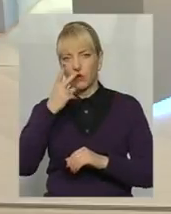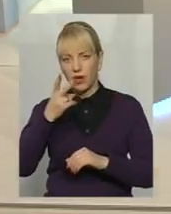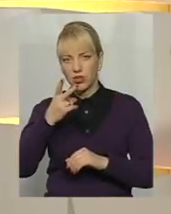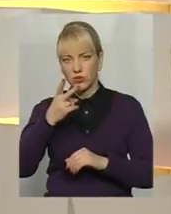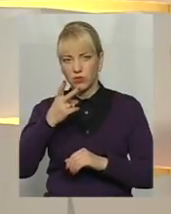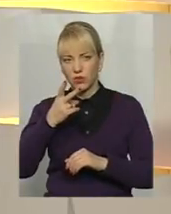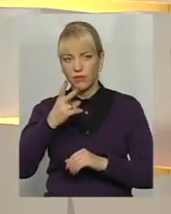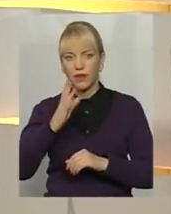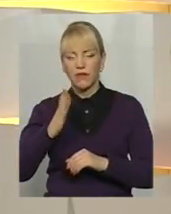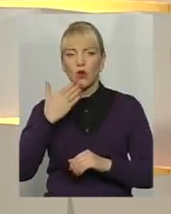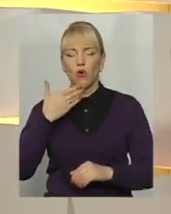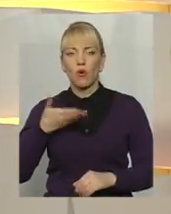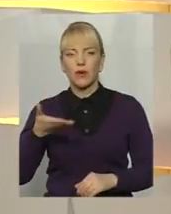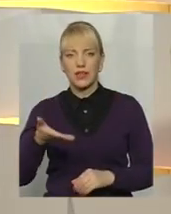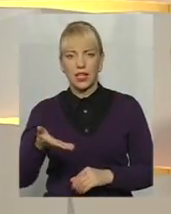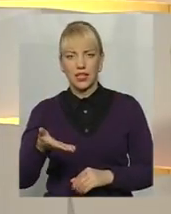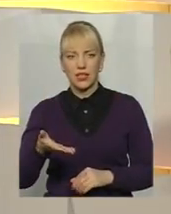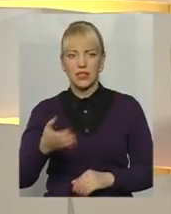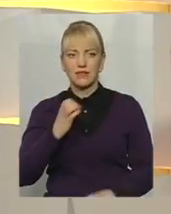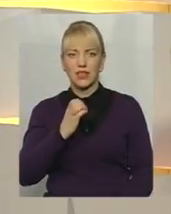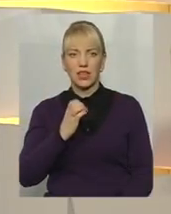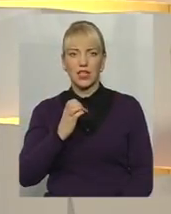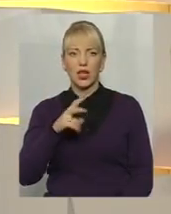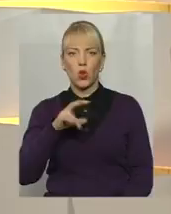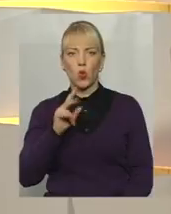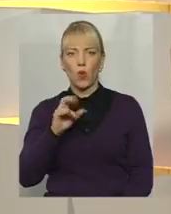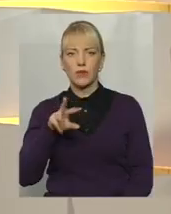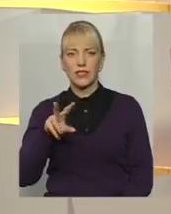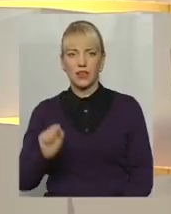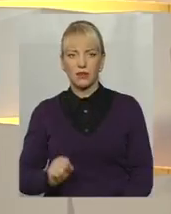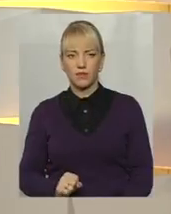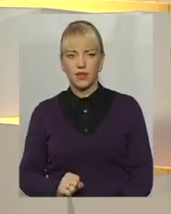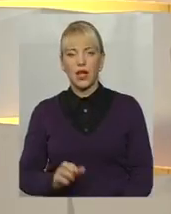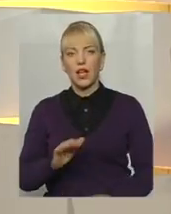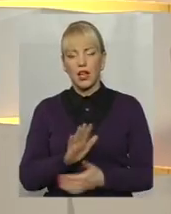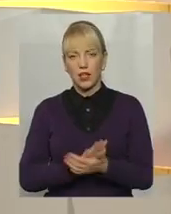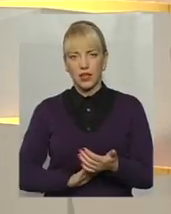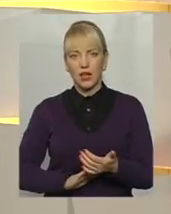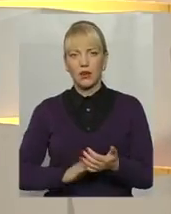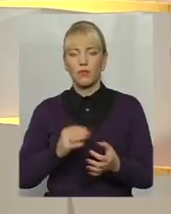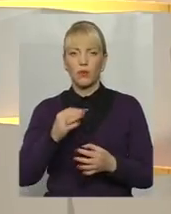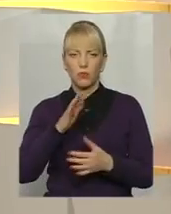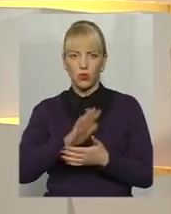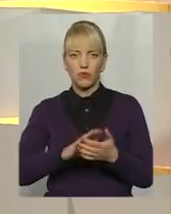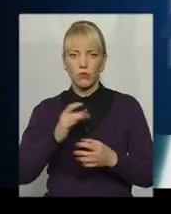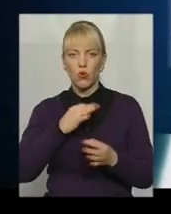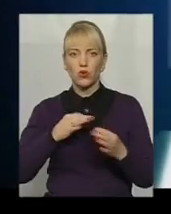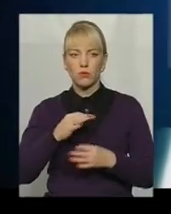в коментарі Світлани Івановної Лукомської. А далі продовжуємо розмову студії.